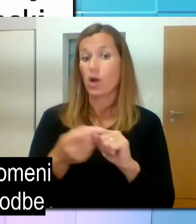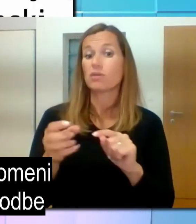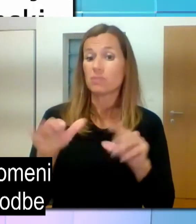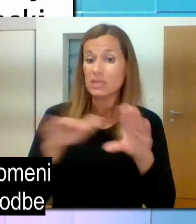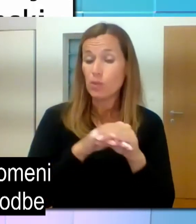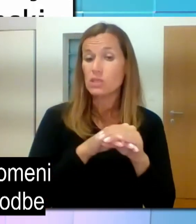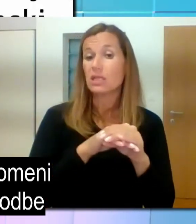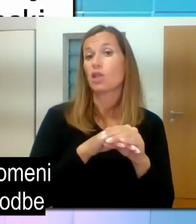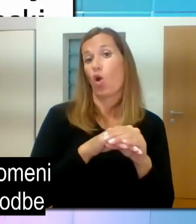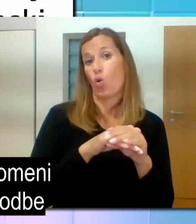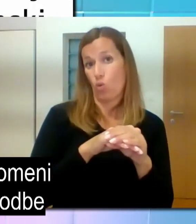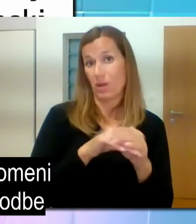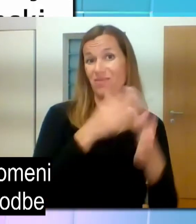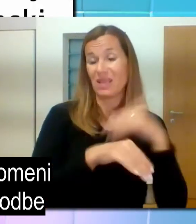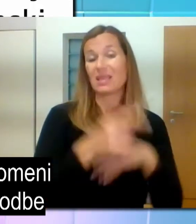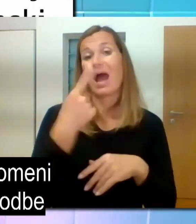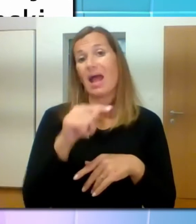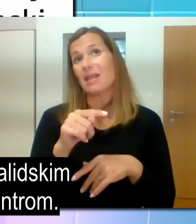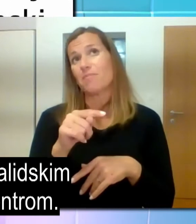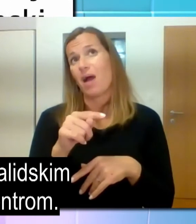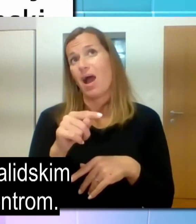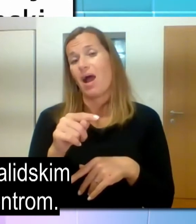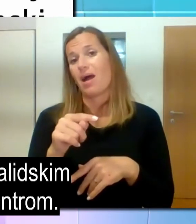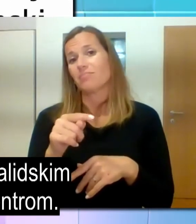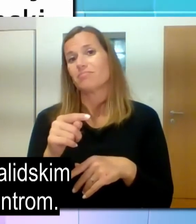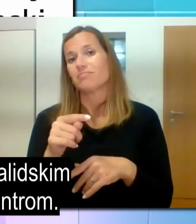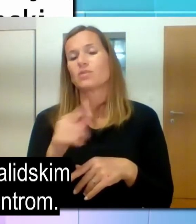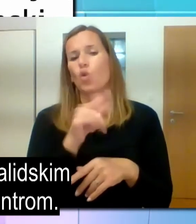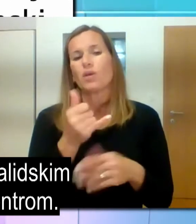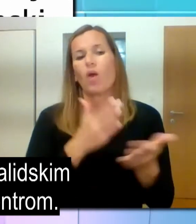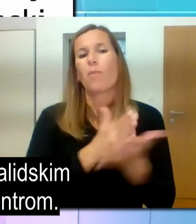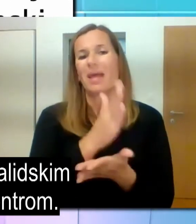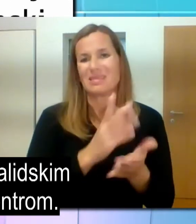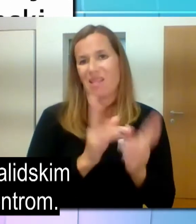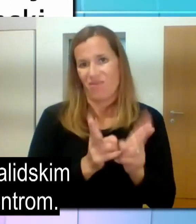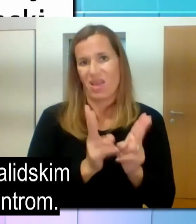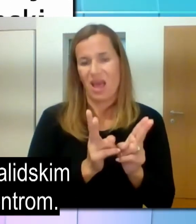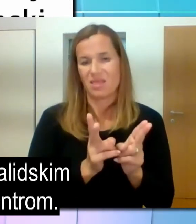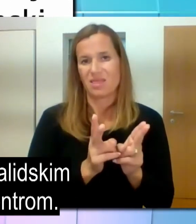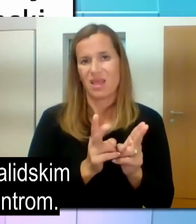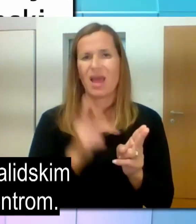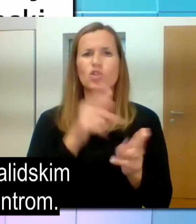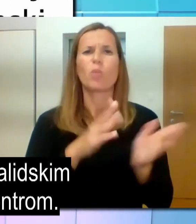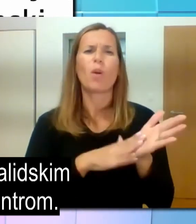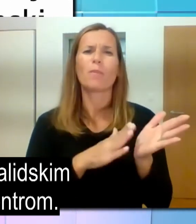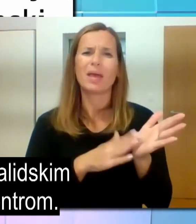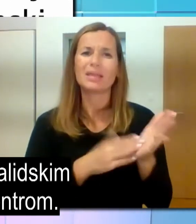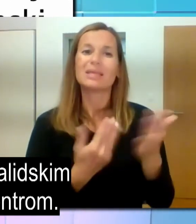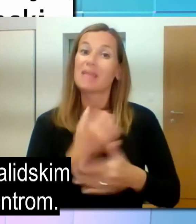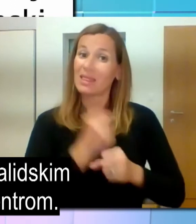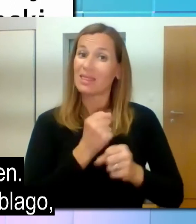pomeni za delodajalca sklenitev pogodbe o poslovnem sodelovanju z invalidskim podjetjem ali